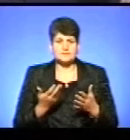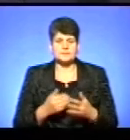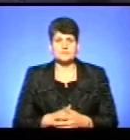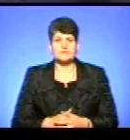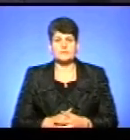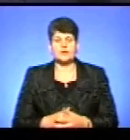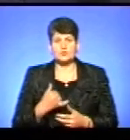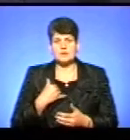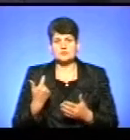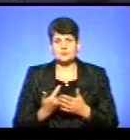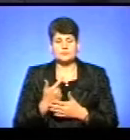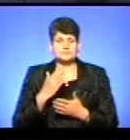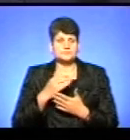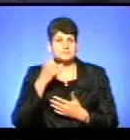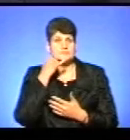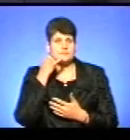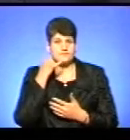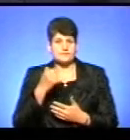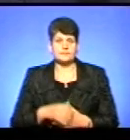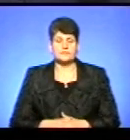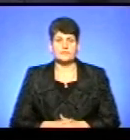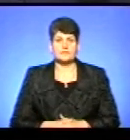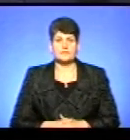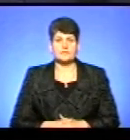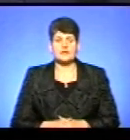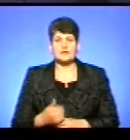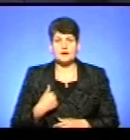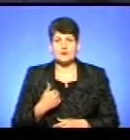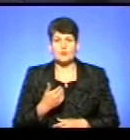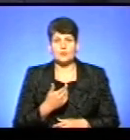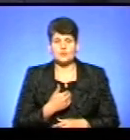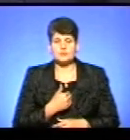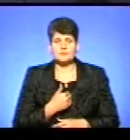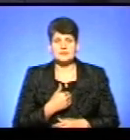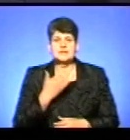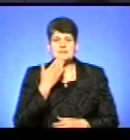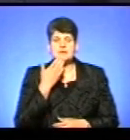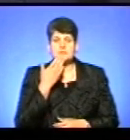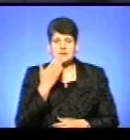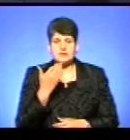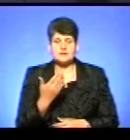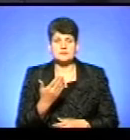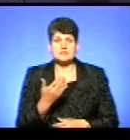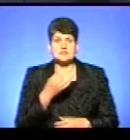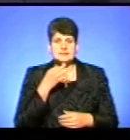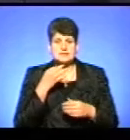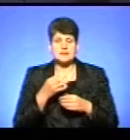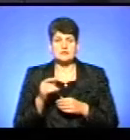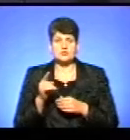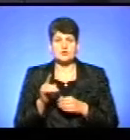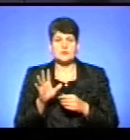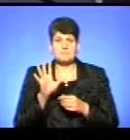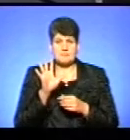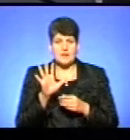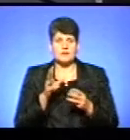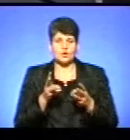підказують, до нас знову намагаються дотелефонуватися. Доброго вечора, ми готові вас почути. Я хочу спитати. От сказали, що п'ять